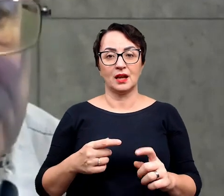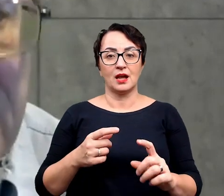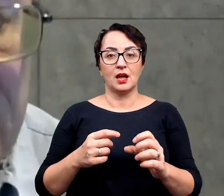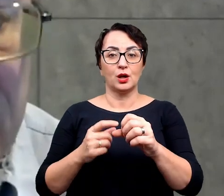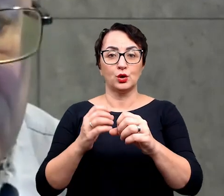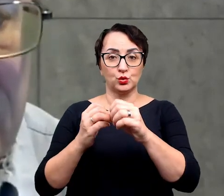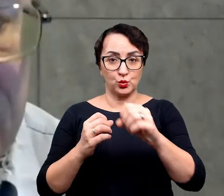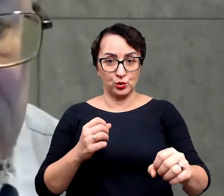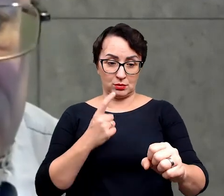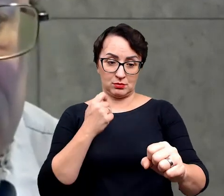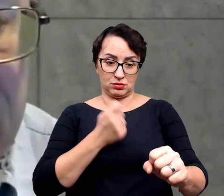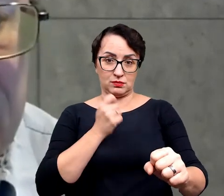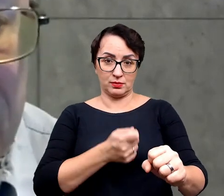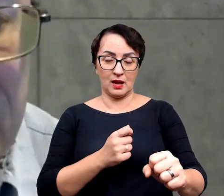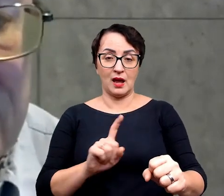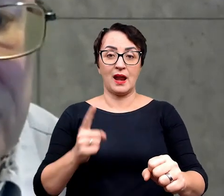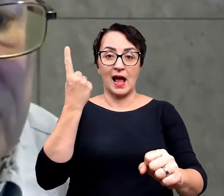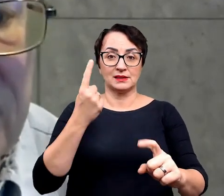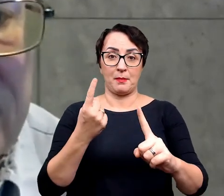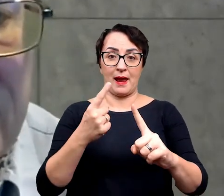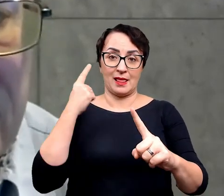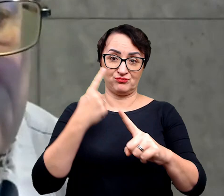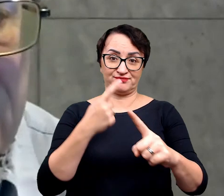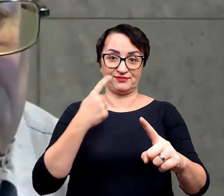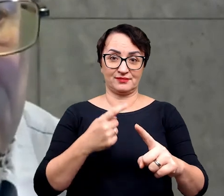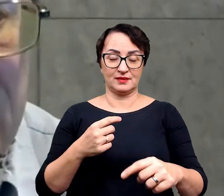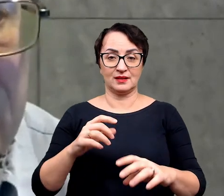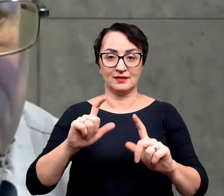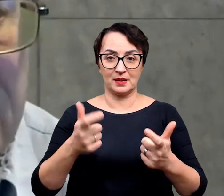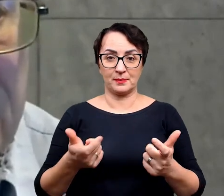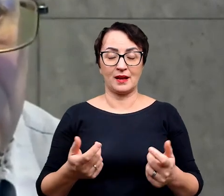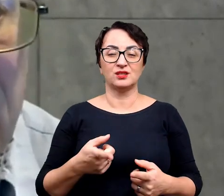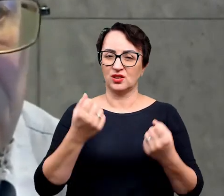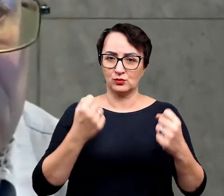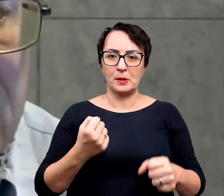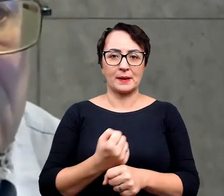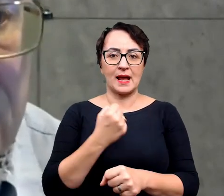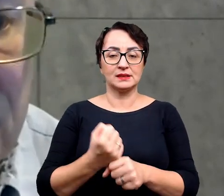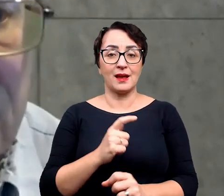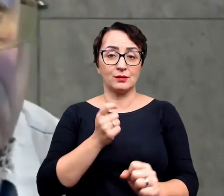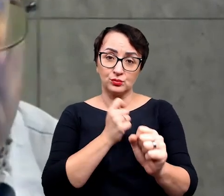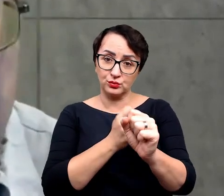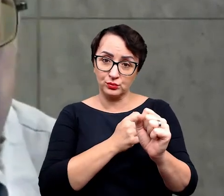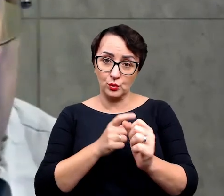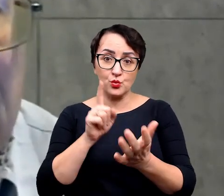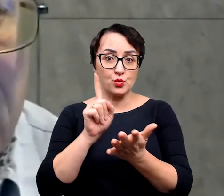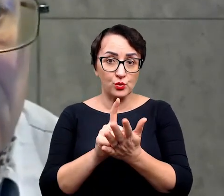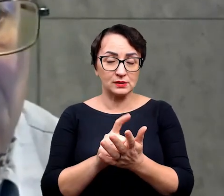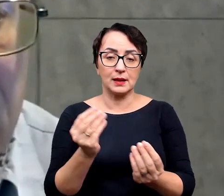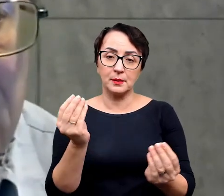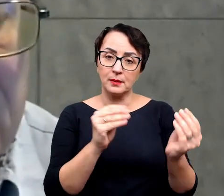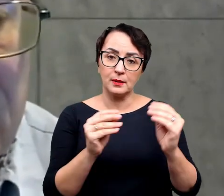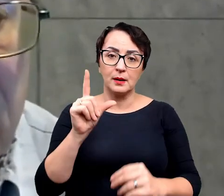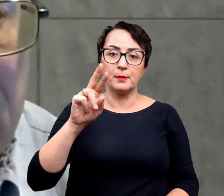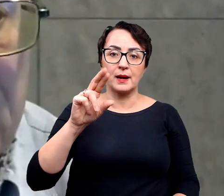raz w palca, no i tak to wygląda. Także to, no praca jest ciężka, potem jak się coś wykuje, no to trzeba to